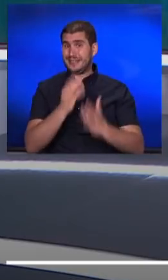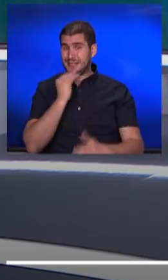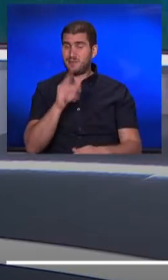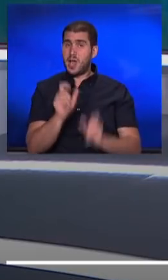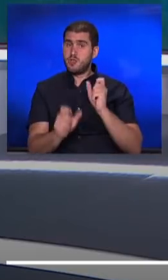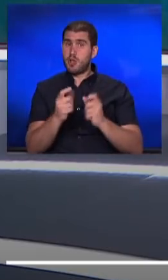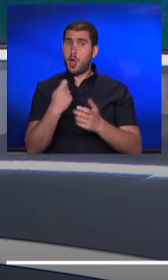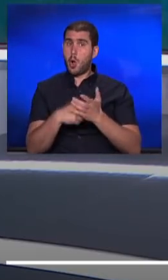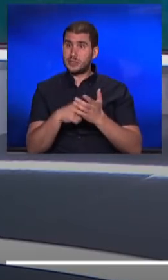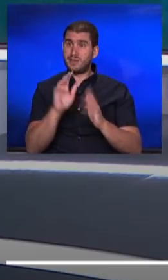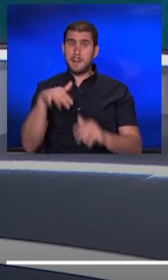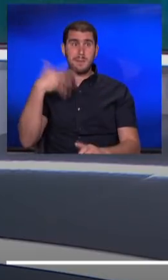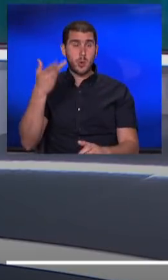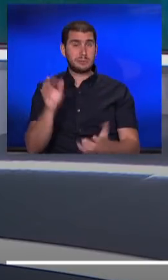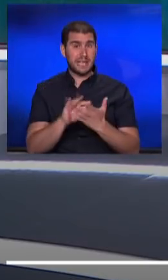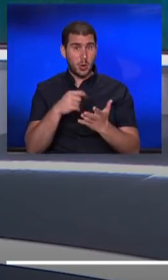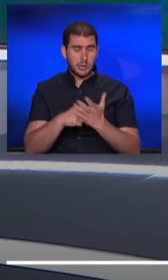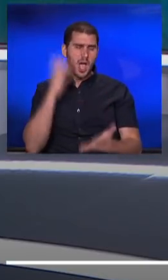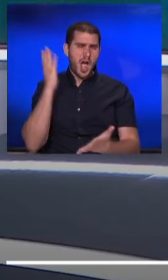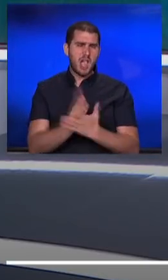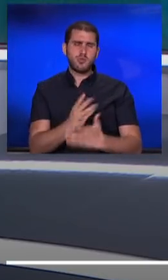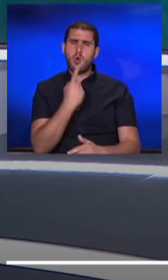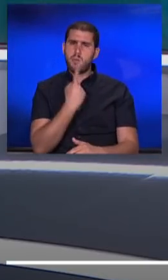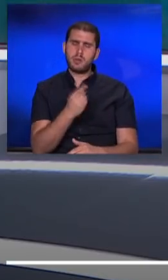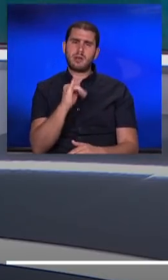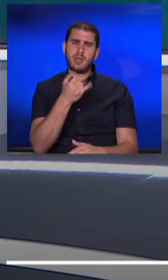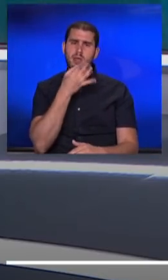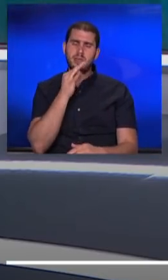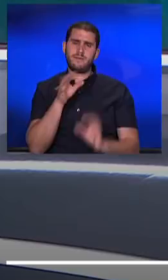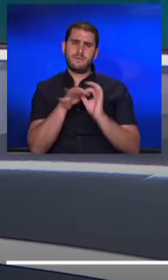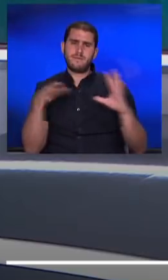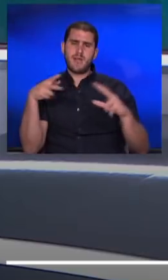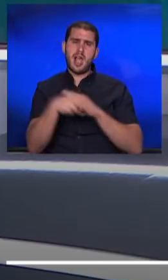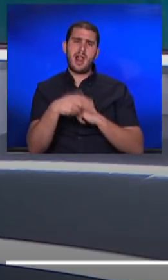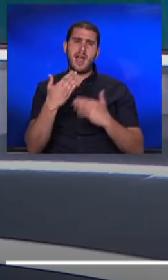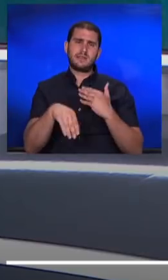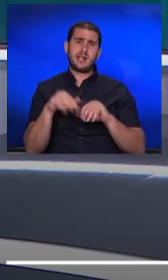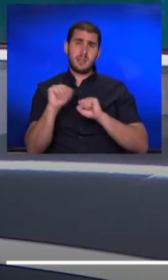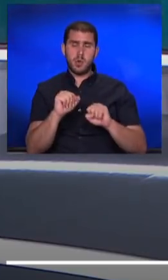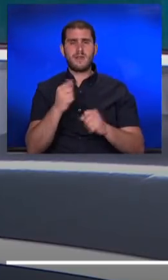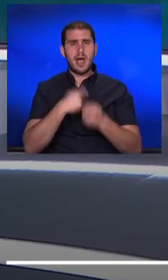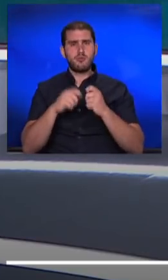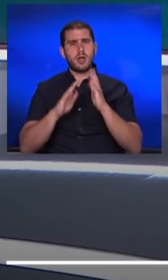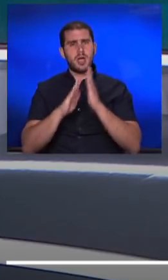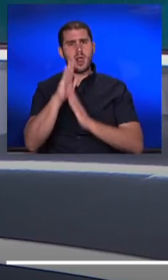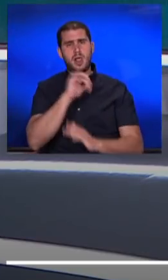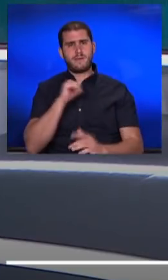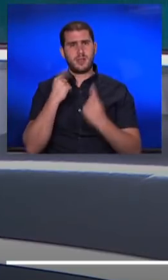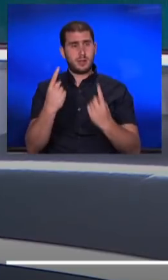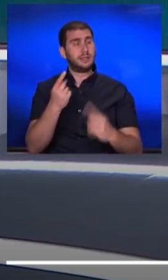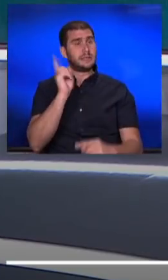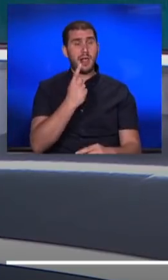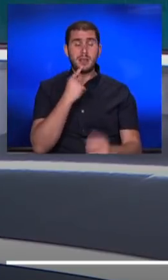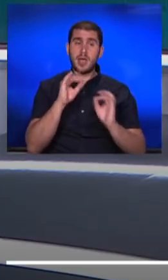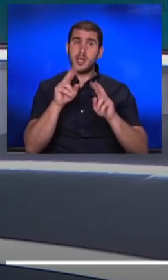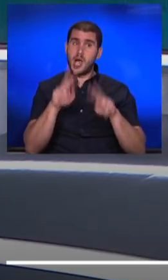פה באוצר, גם מחוץ לאוצר, חד משמעית מעריכות שזה נכון להפסיק את התמיכות האלה, ולתת למשק להמשיך לחזור לעבוד. אתם לא סתם נותנים. כן צריך להגיד, עדיין